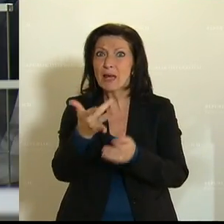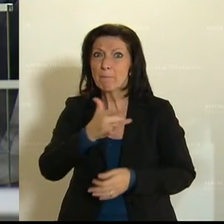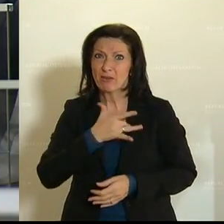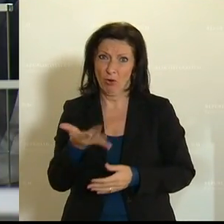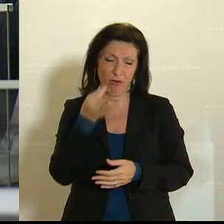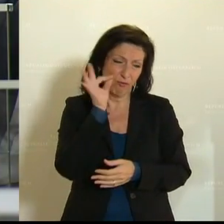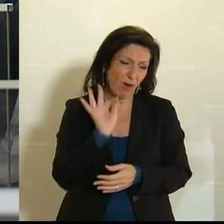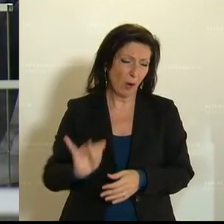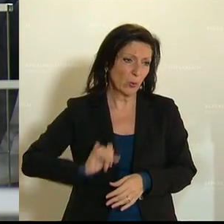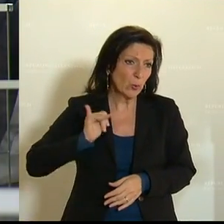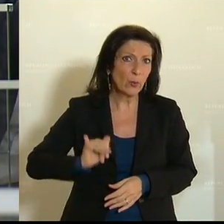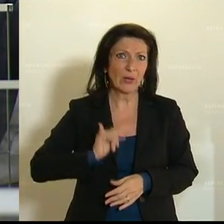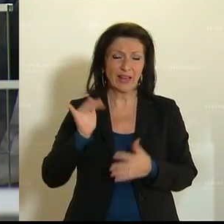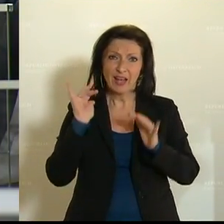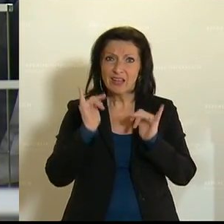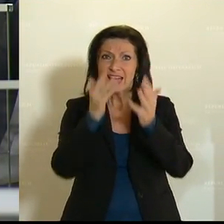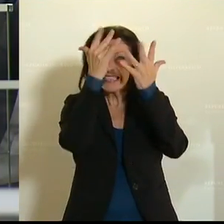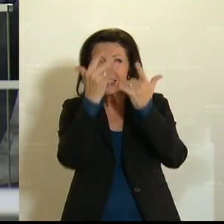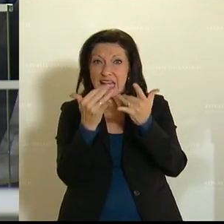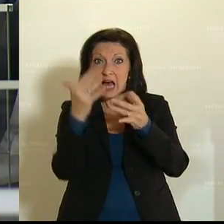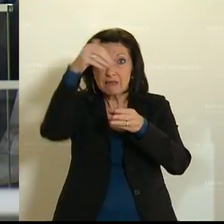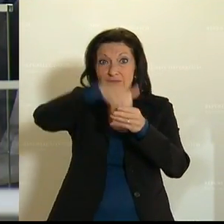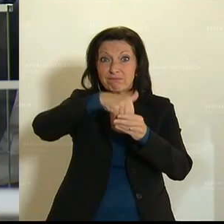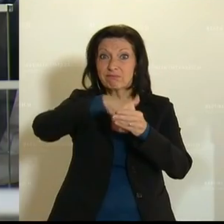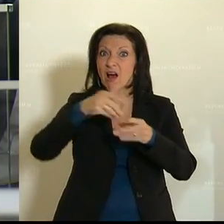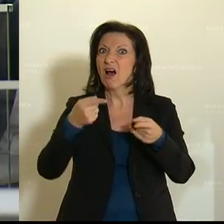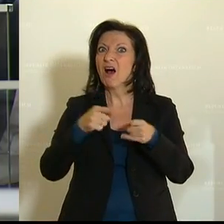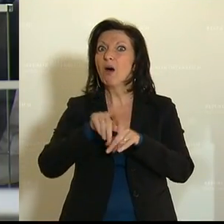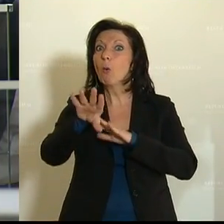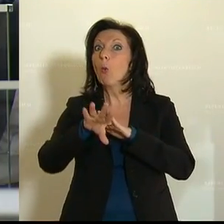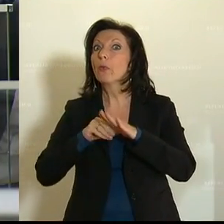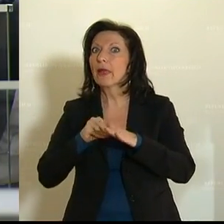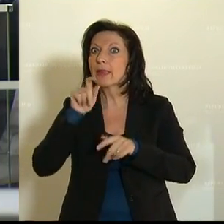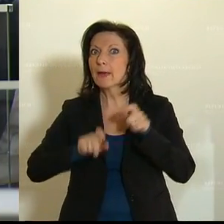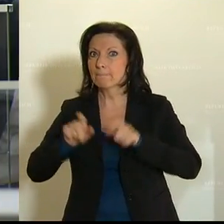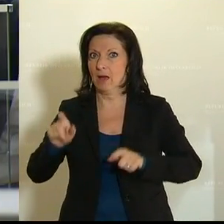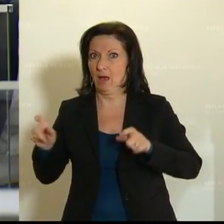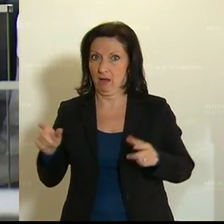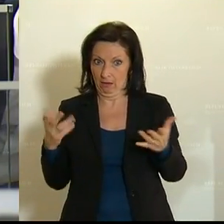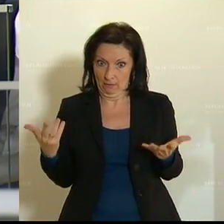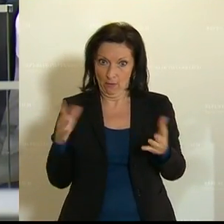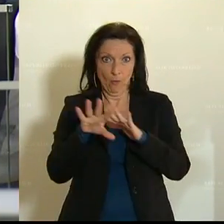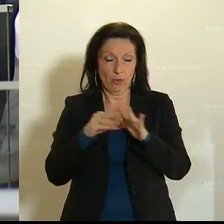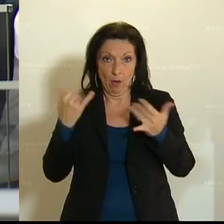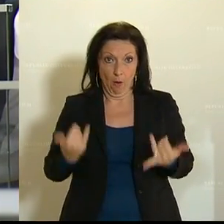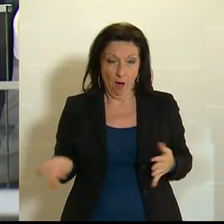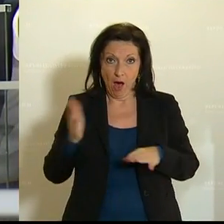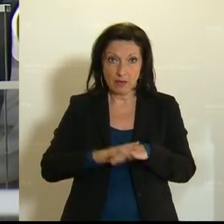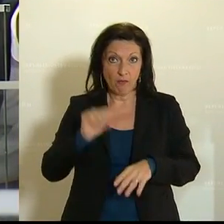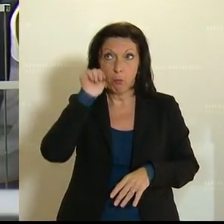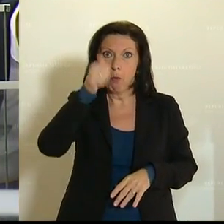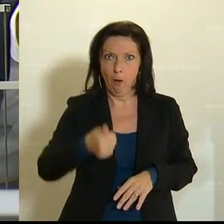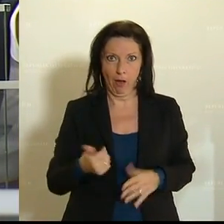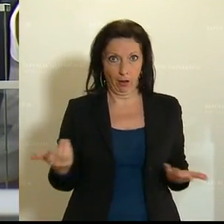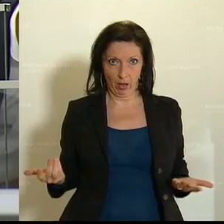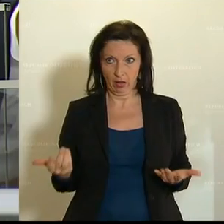Ja, und hinter diesen Zahlen stehen auch Unternehmerinnen und Unternehmer, die von heute auf morgen in den letzten Monaten